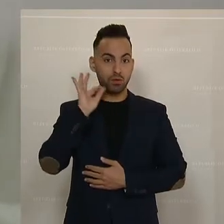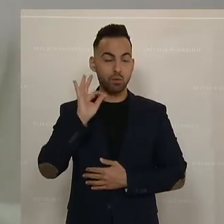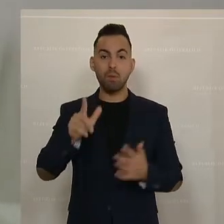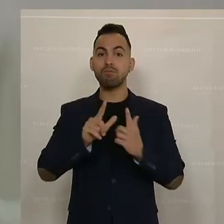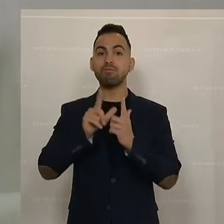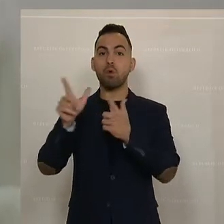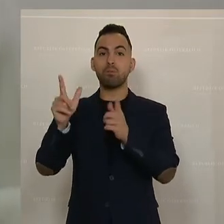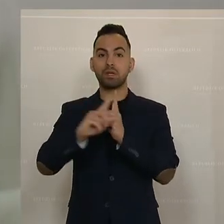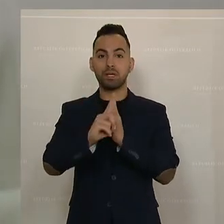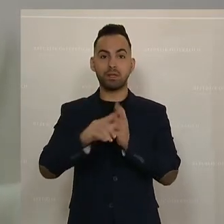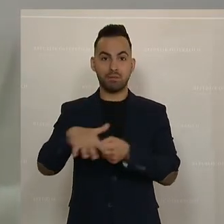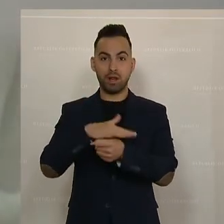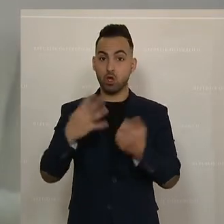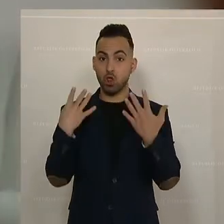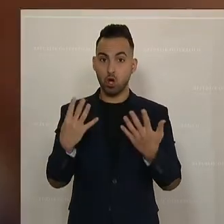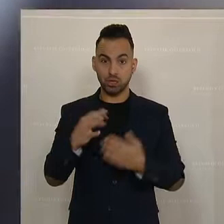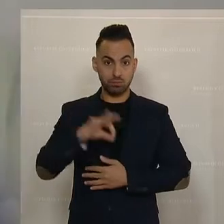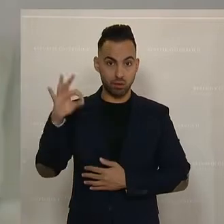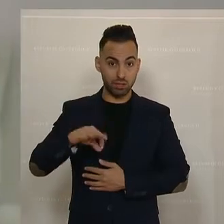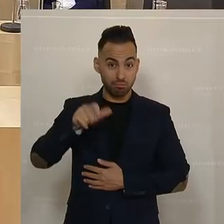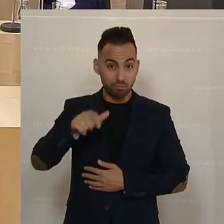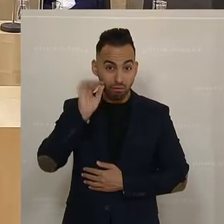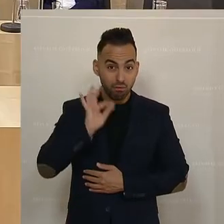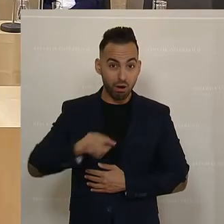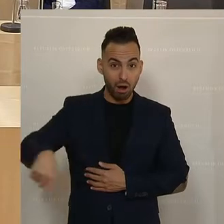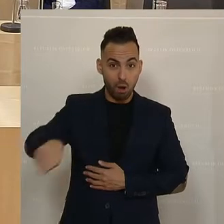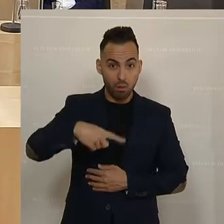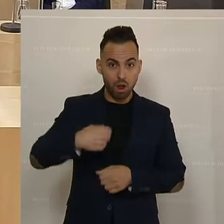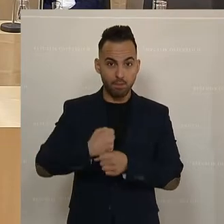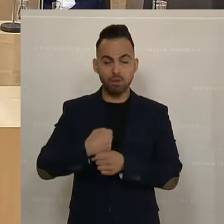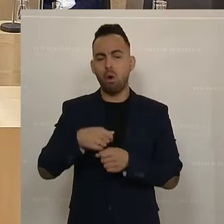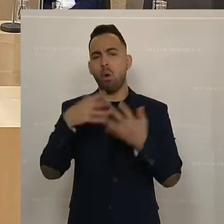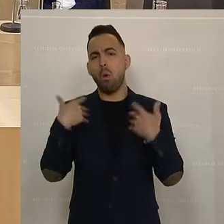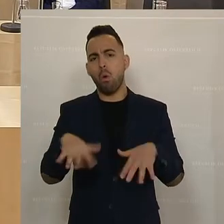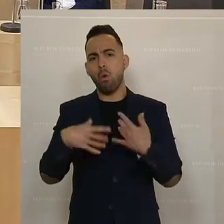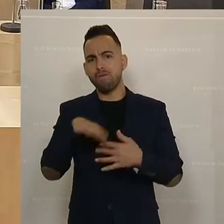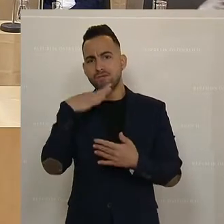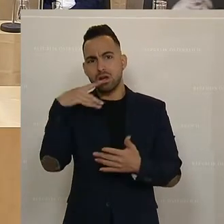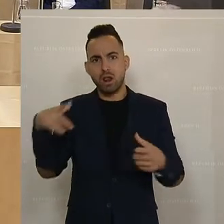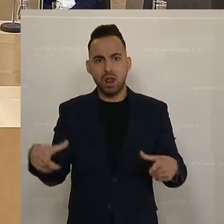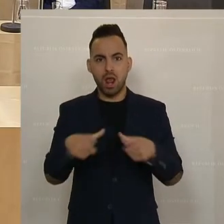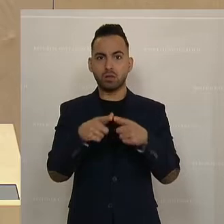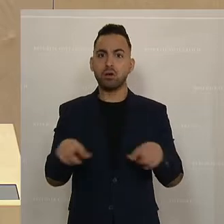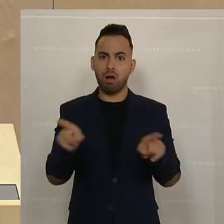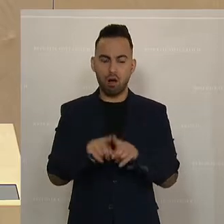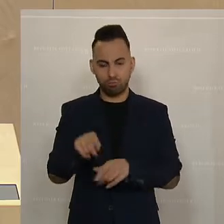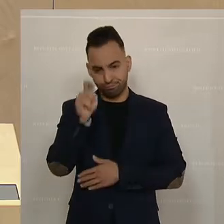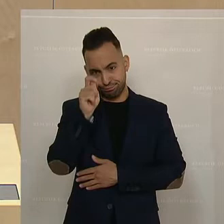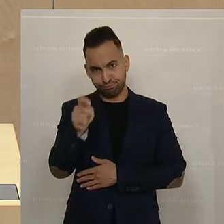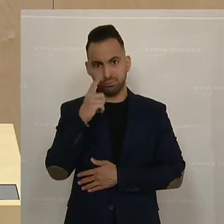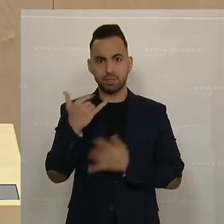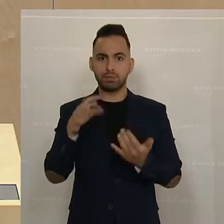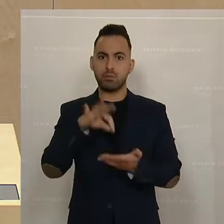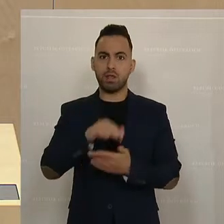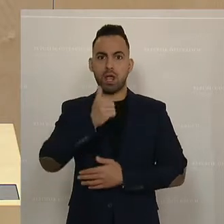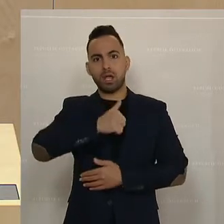Prozent und diese Frauen leisten Unglaubliches und haben meinen größten Respekt, insbesondere auch vor dem Hintergrund der extremen